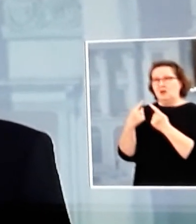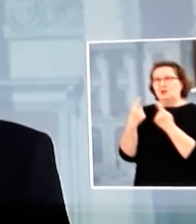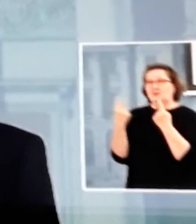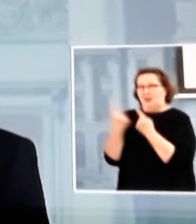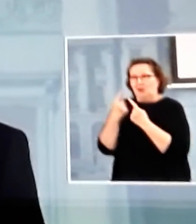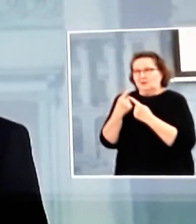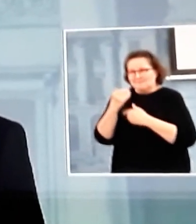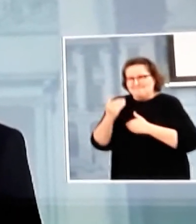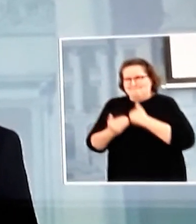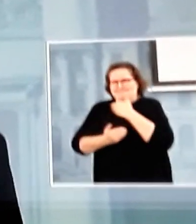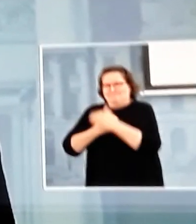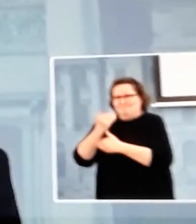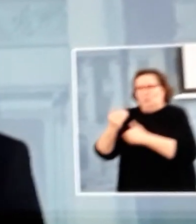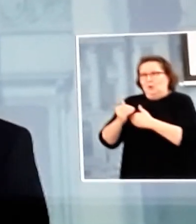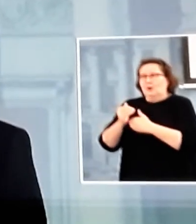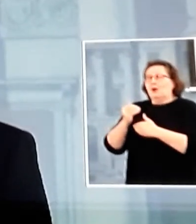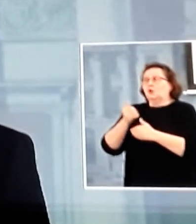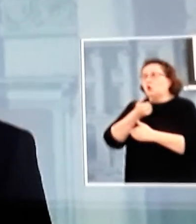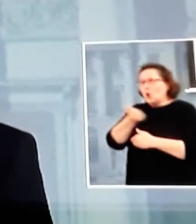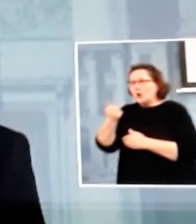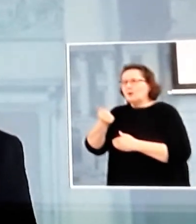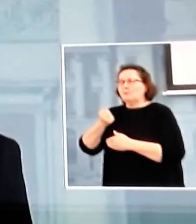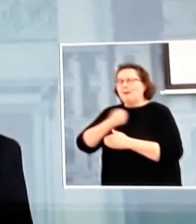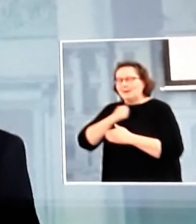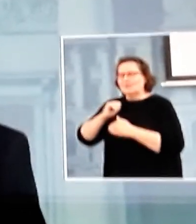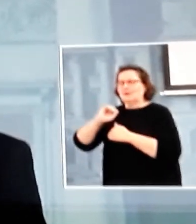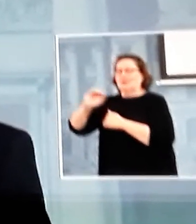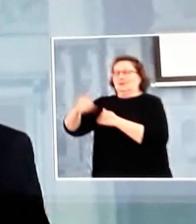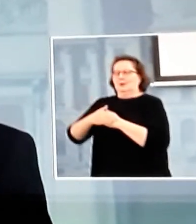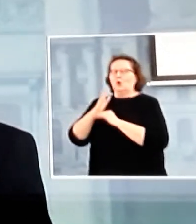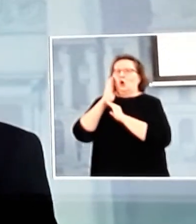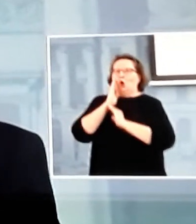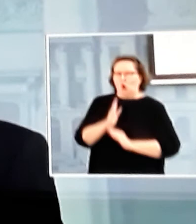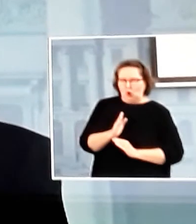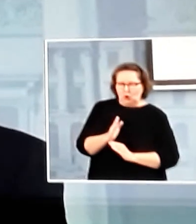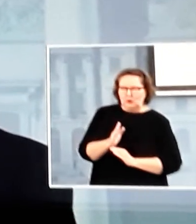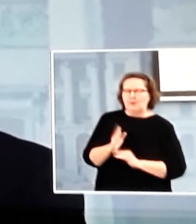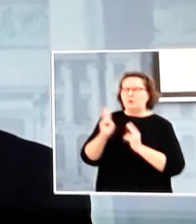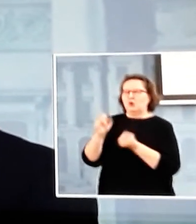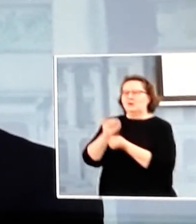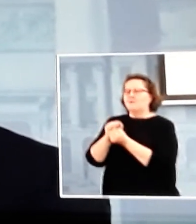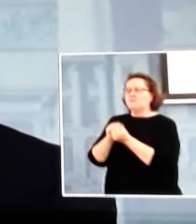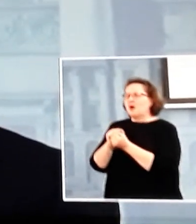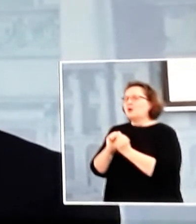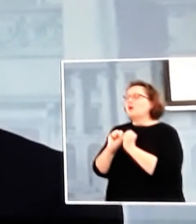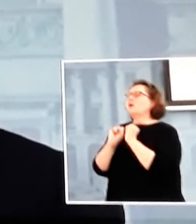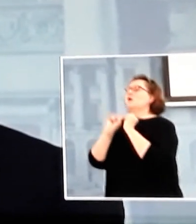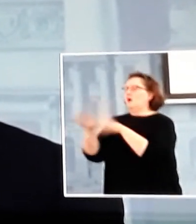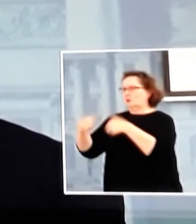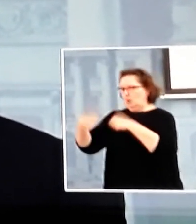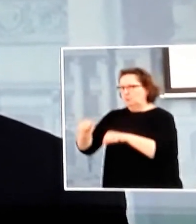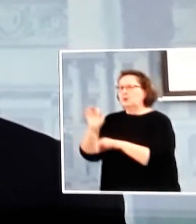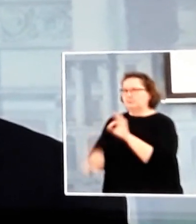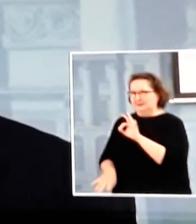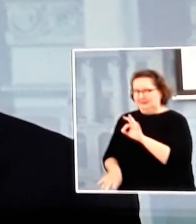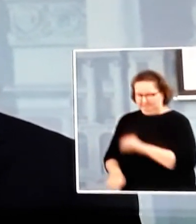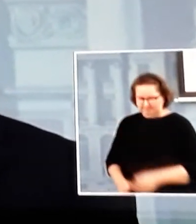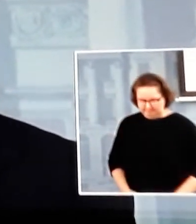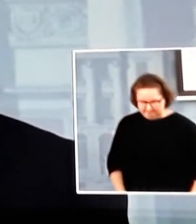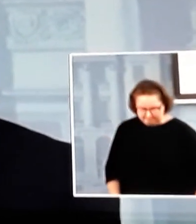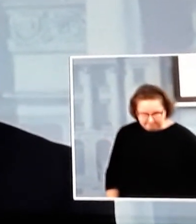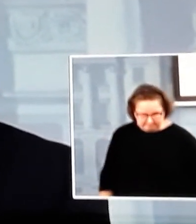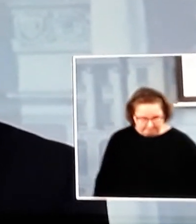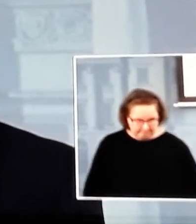Kaikki pääsevät takaisin kotiin ja tavarat löytävät myöskin tiensä kauppoihin. Kiitoksia